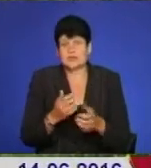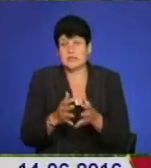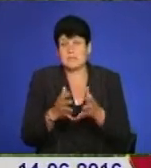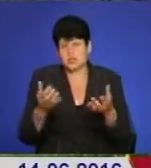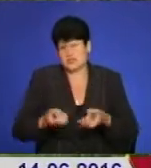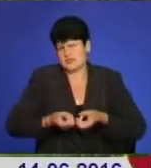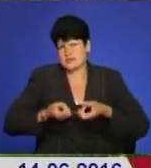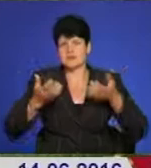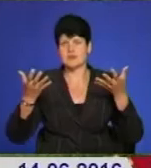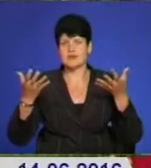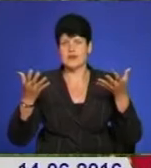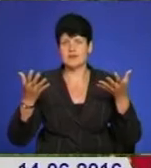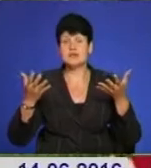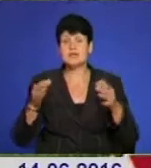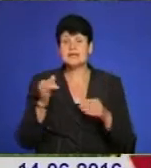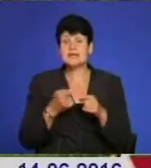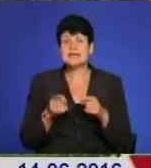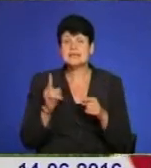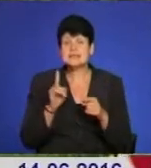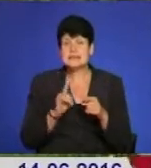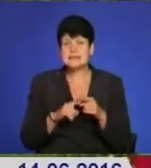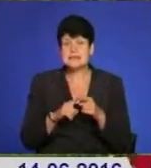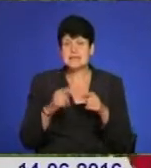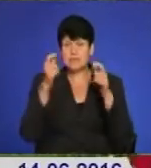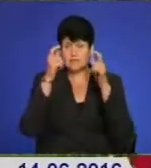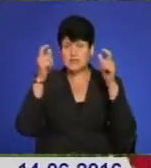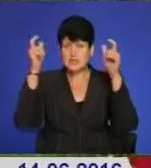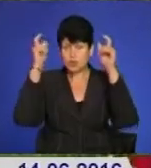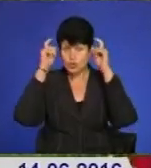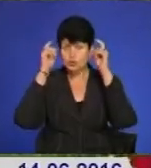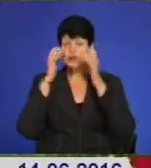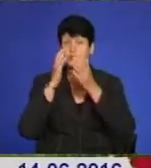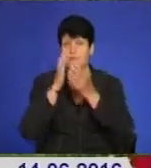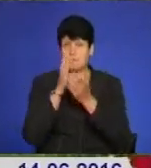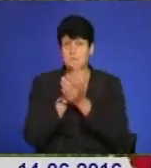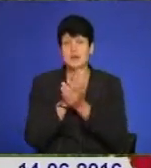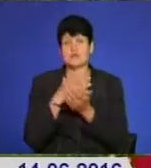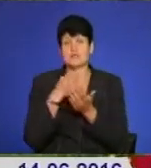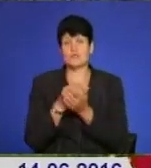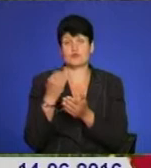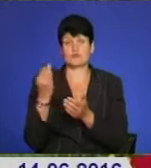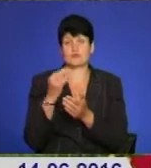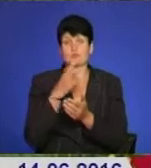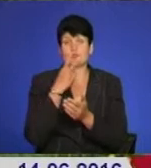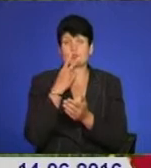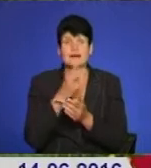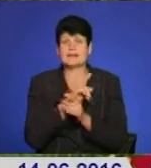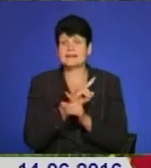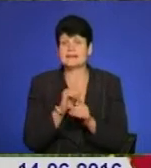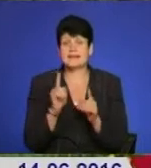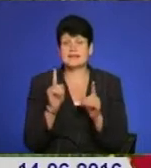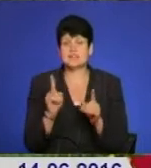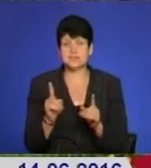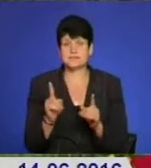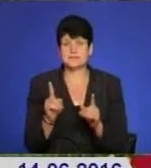яскравим, більш контрастним. І цей віночок, він має, можна сказати, свою історію, він відображує не лише, це для